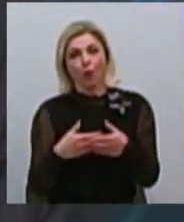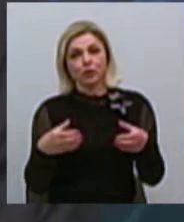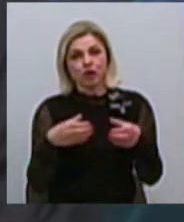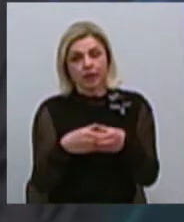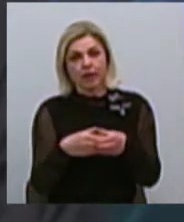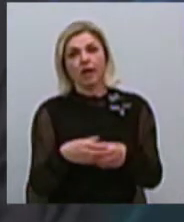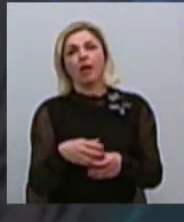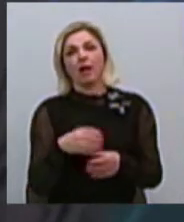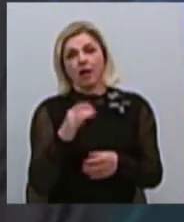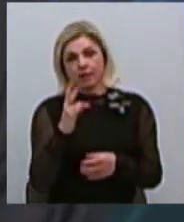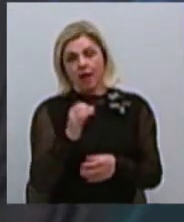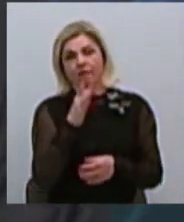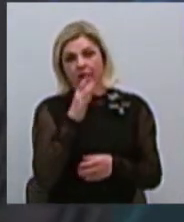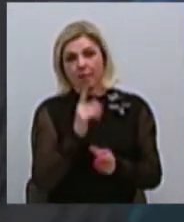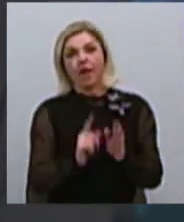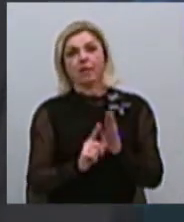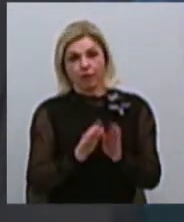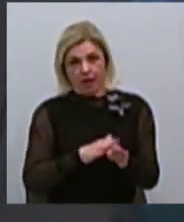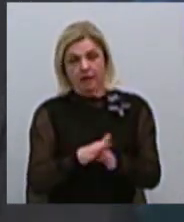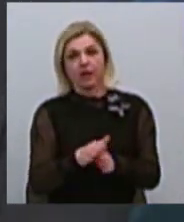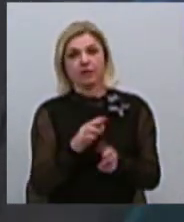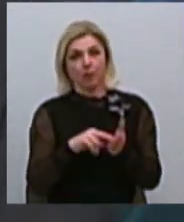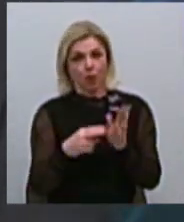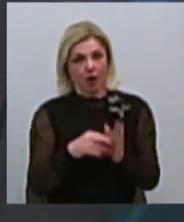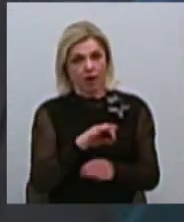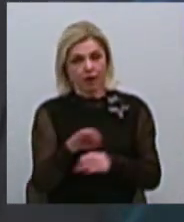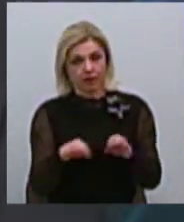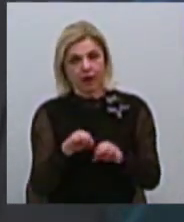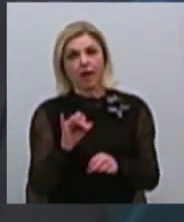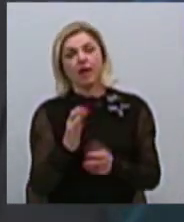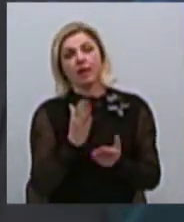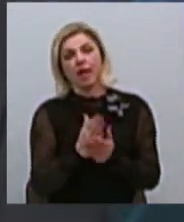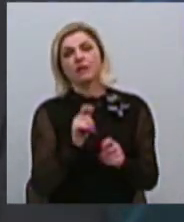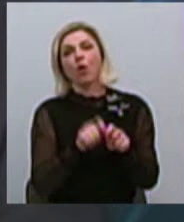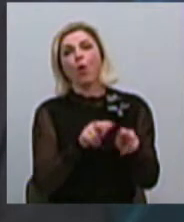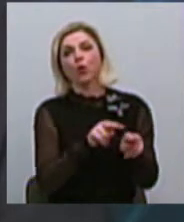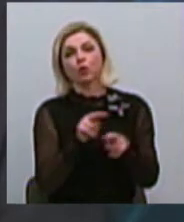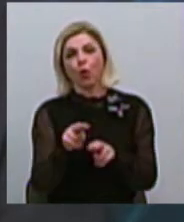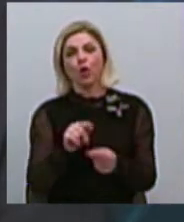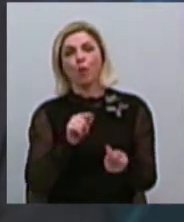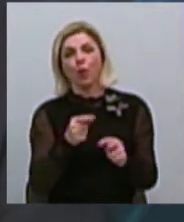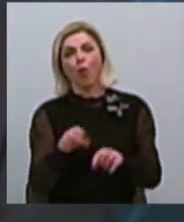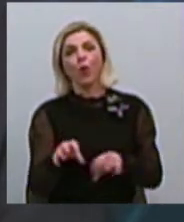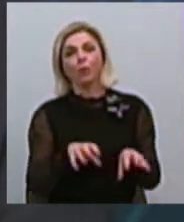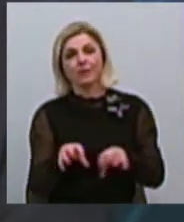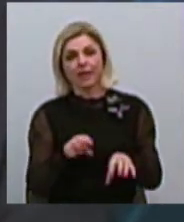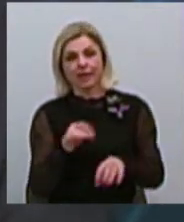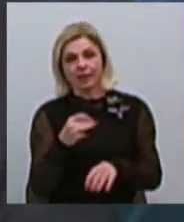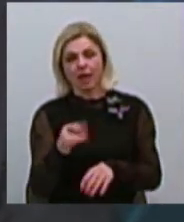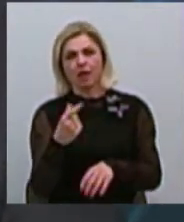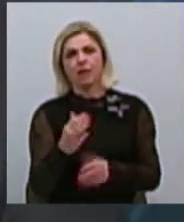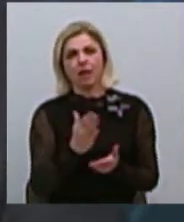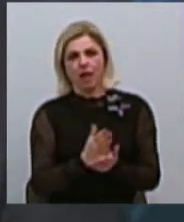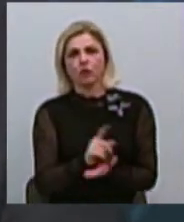реалізації проєкту через Координаційну Раду, і у нас є контроль антикорупційний, там, де у нас довжності